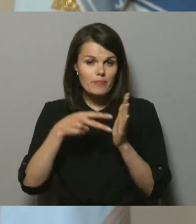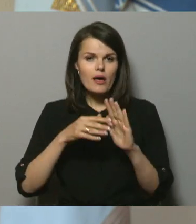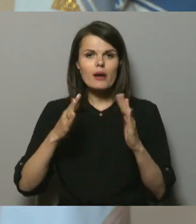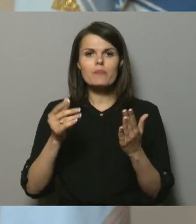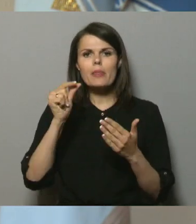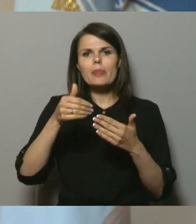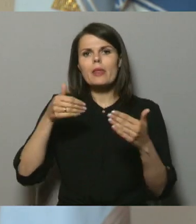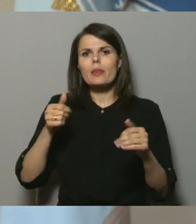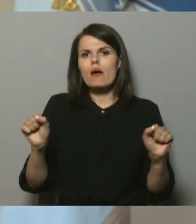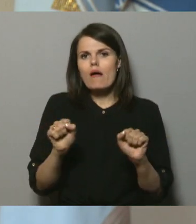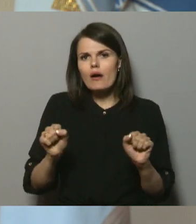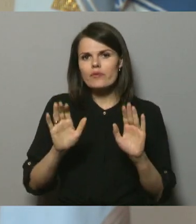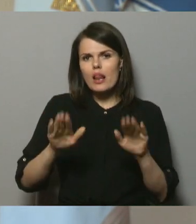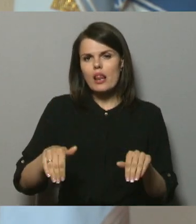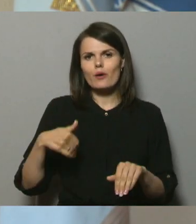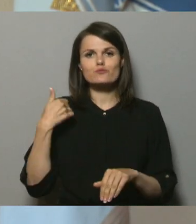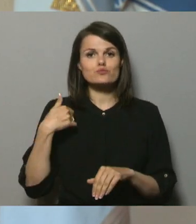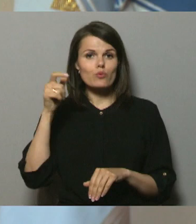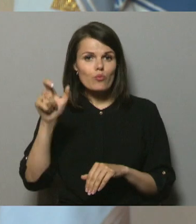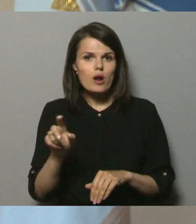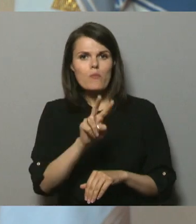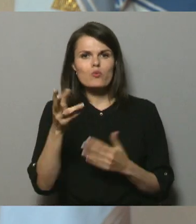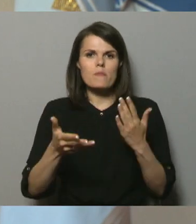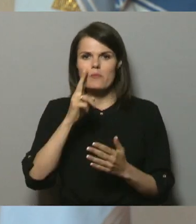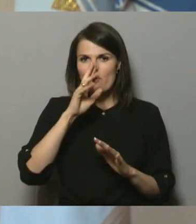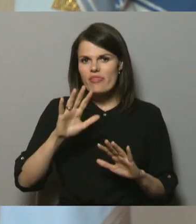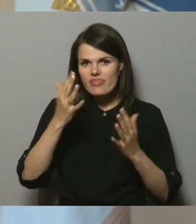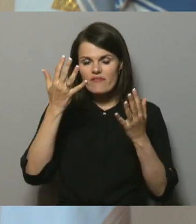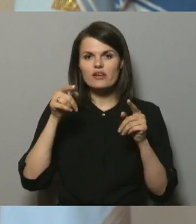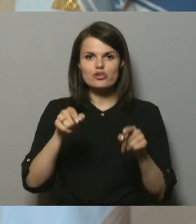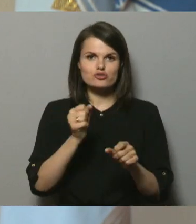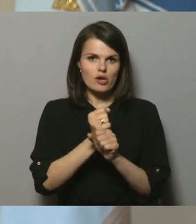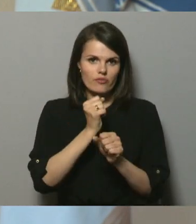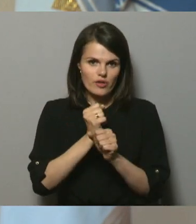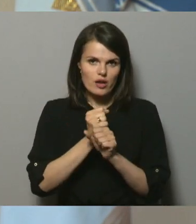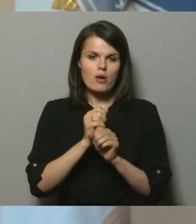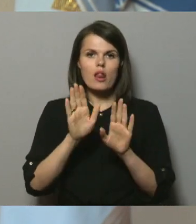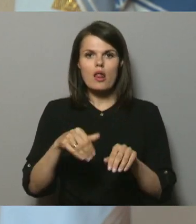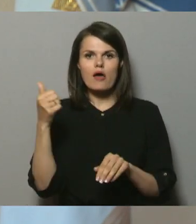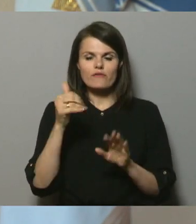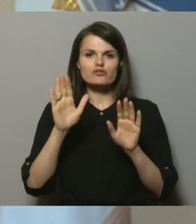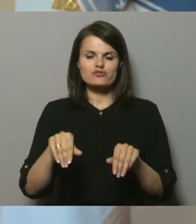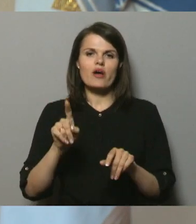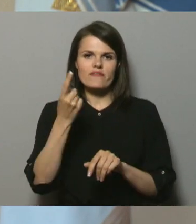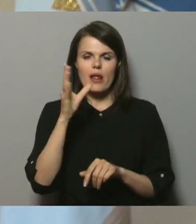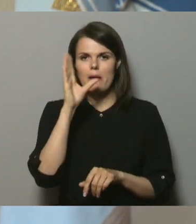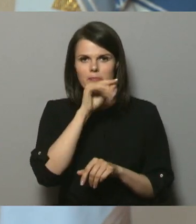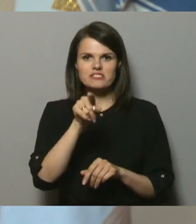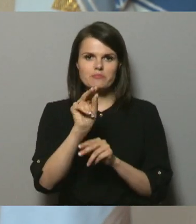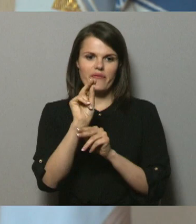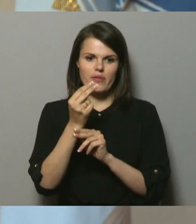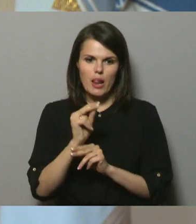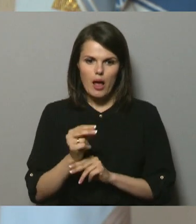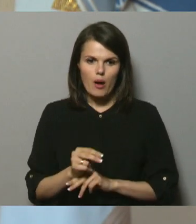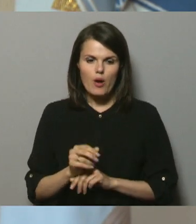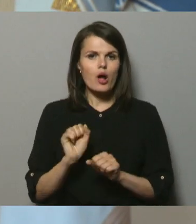nedaudz ātrāk, lai skolēnām, kurām varbūt neveicās arī šajā darbā, lai viņš var vēl paspēt viņu labot.